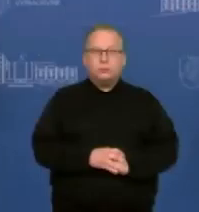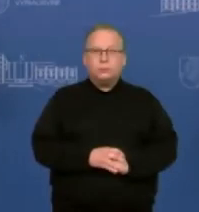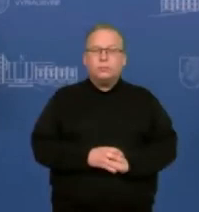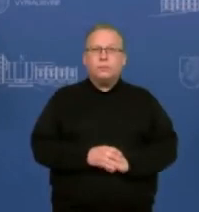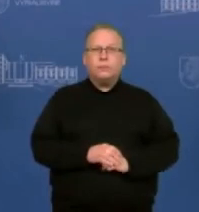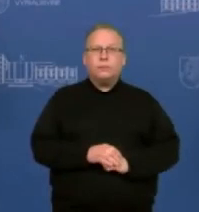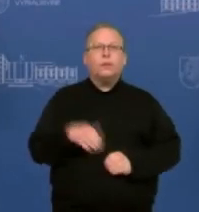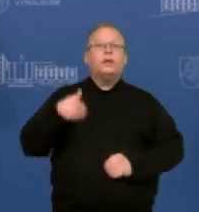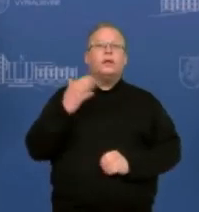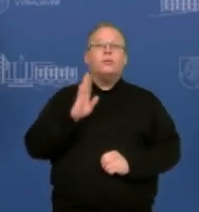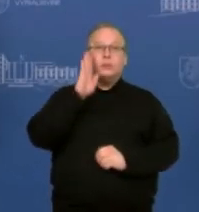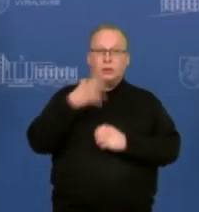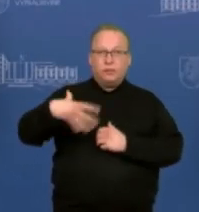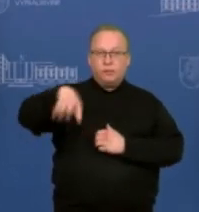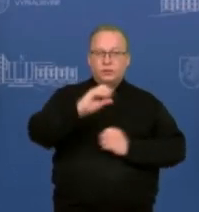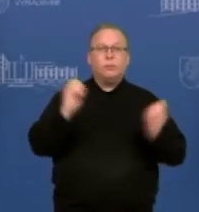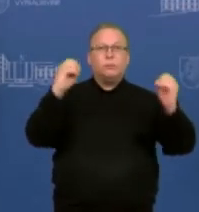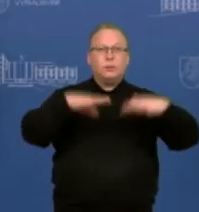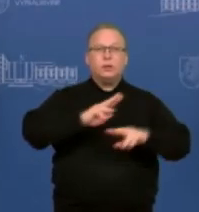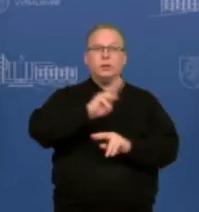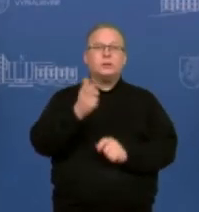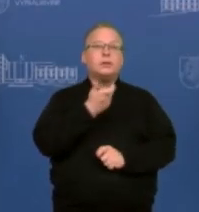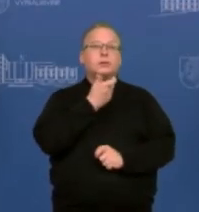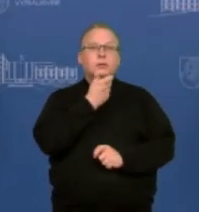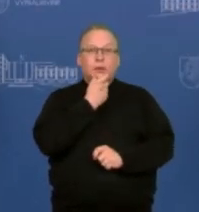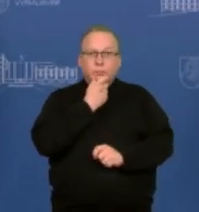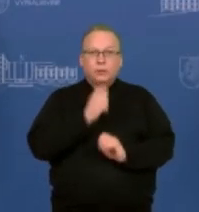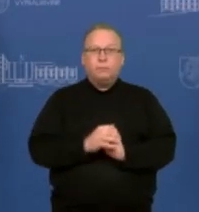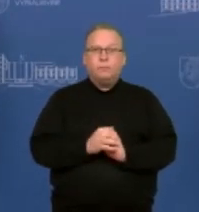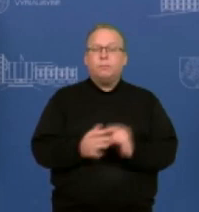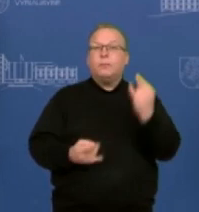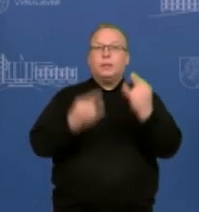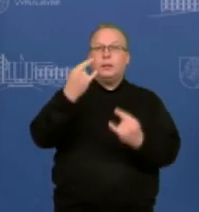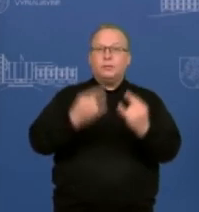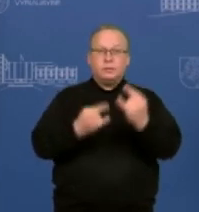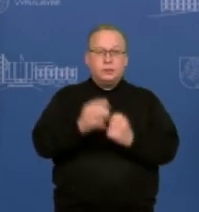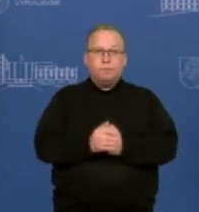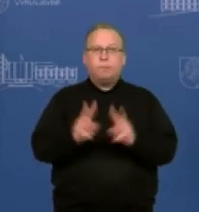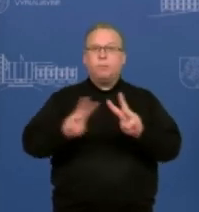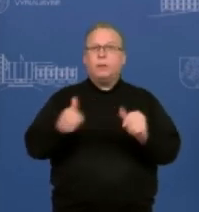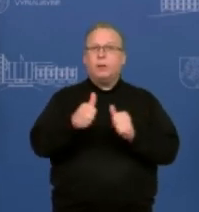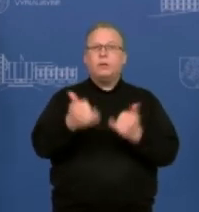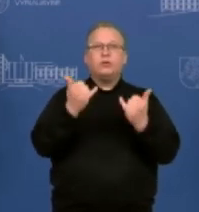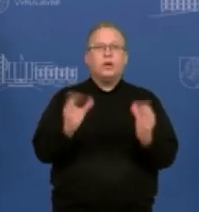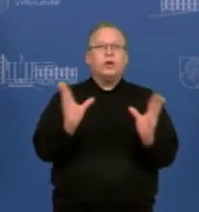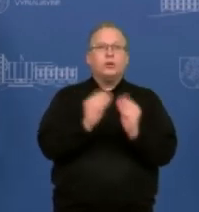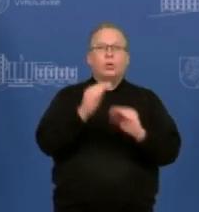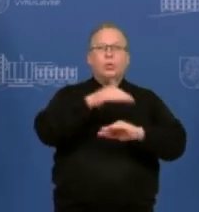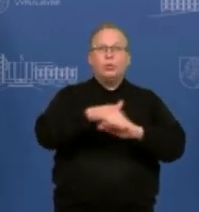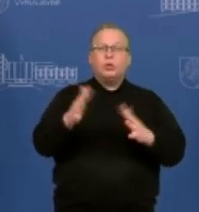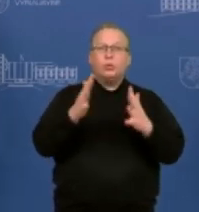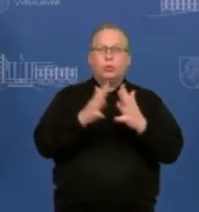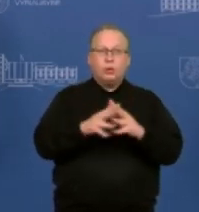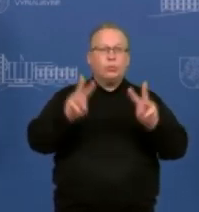Tas visiems susirinkusiems ir mustebintiems per ekranus. Premierė šiandien kartu su užsienio reikalų